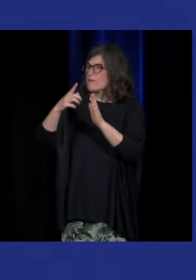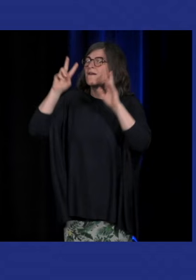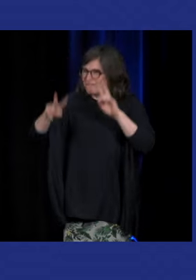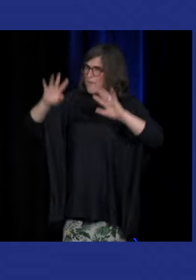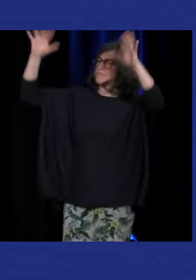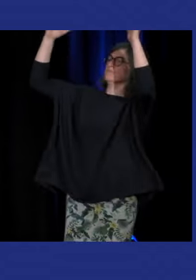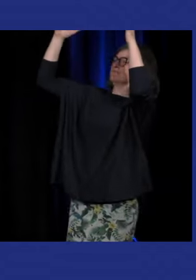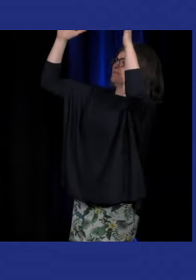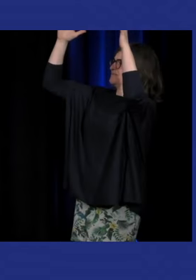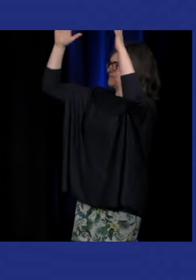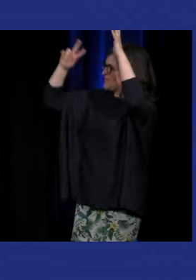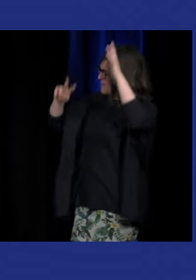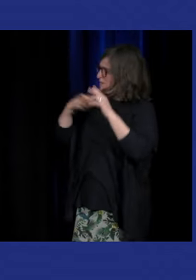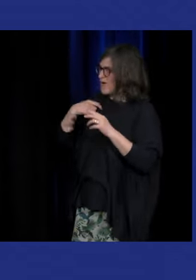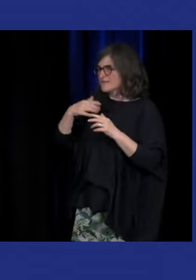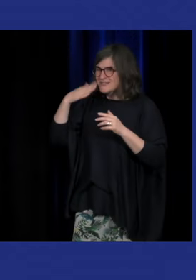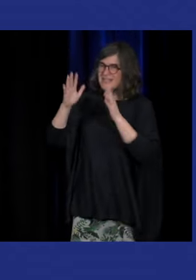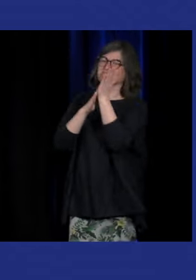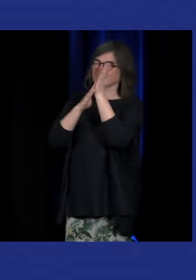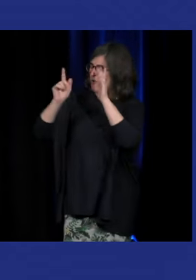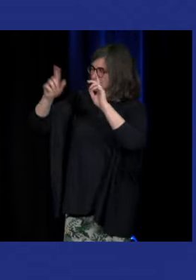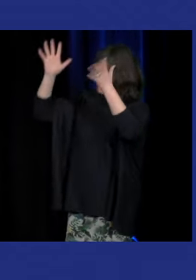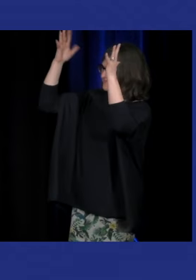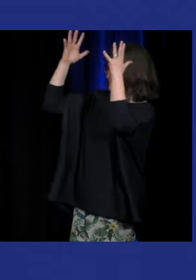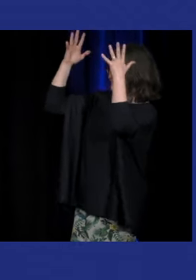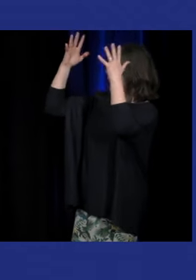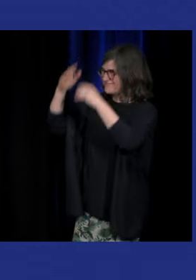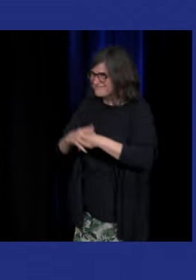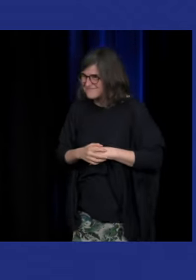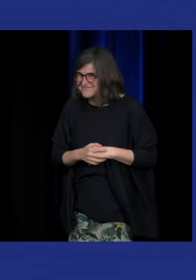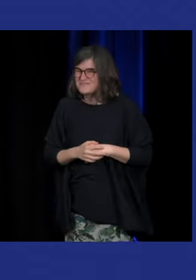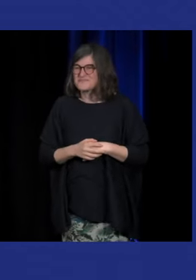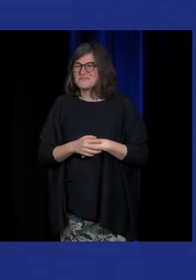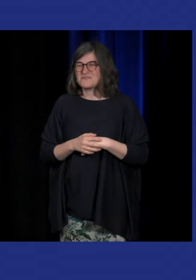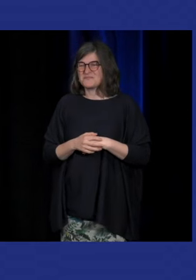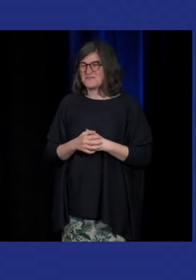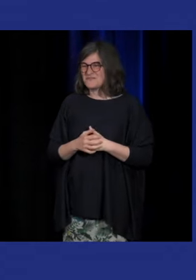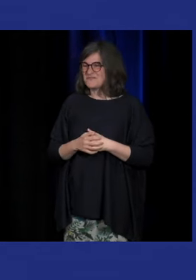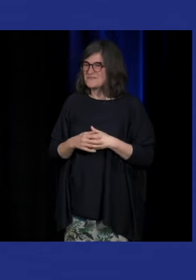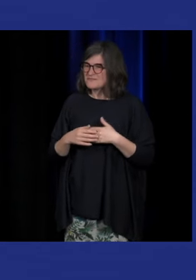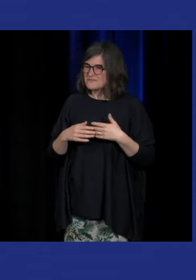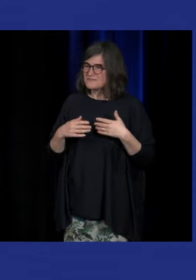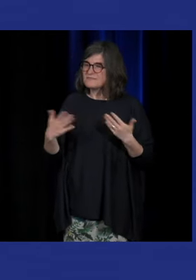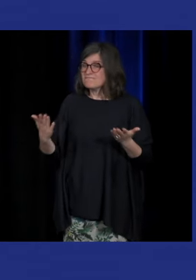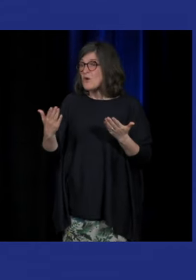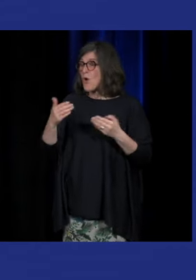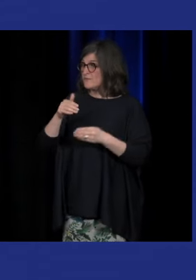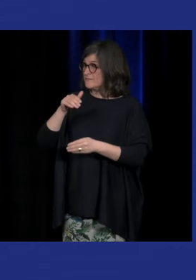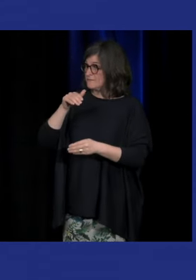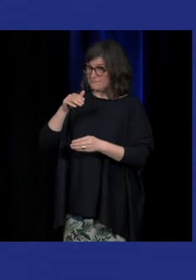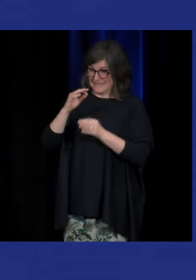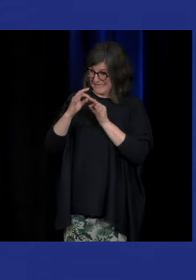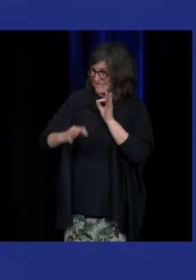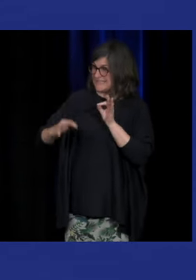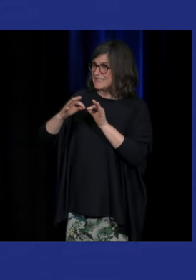applaudir alors très bien donc ainsi s'achève ce